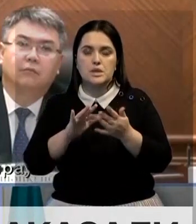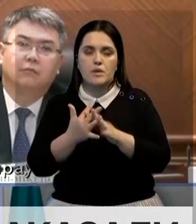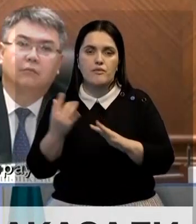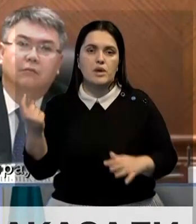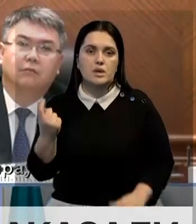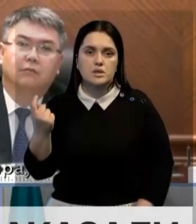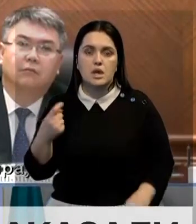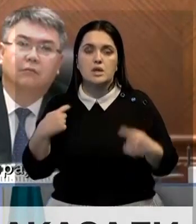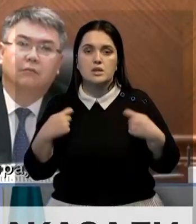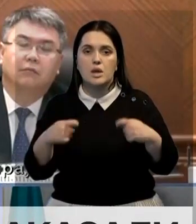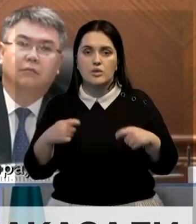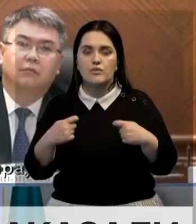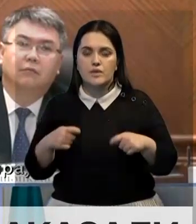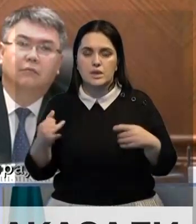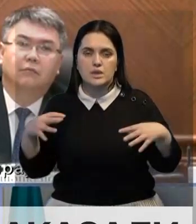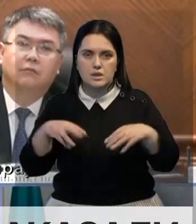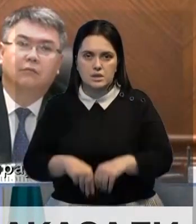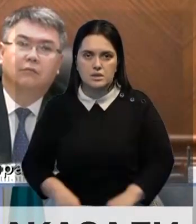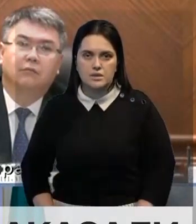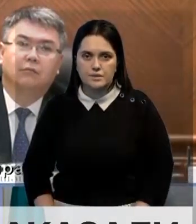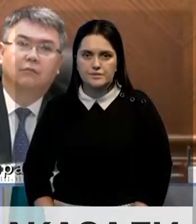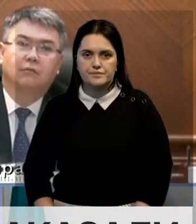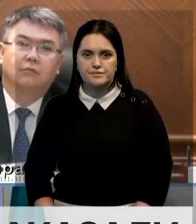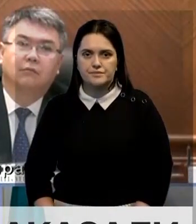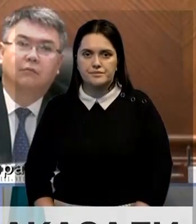хозяйства, торговли и интеграции. Министерства хозяйства, торговли и интеграции